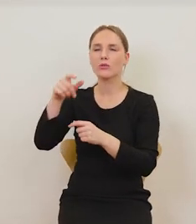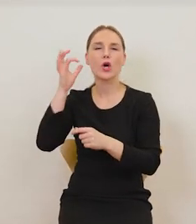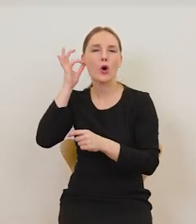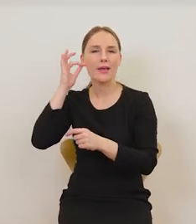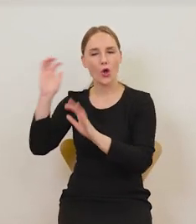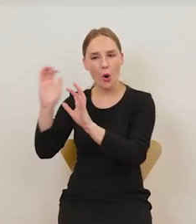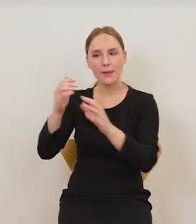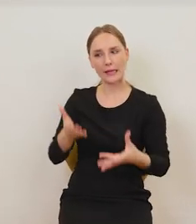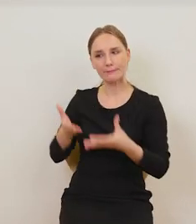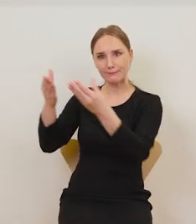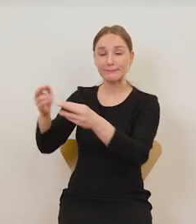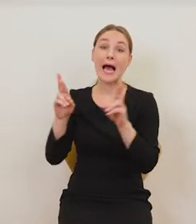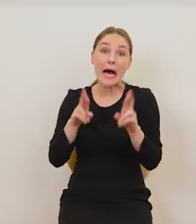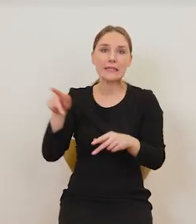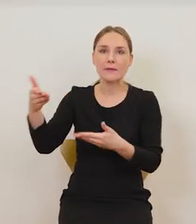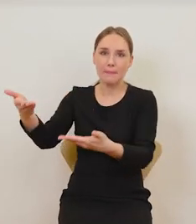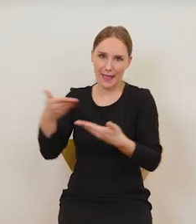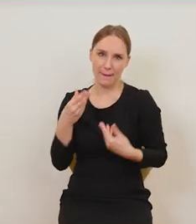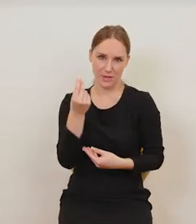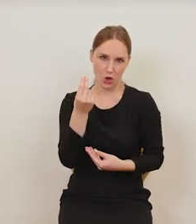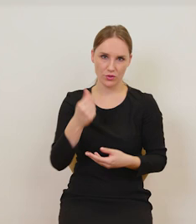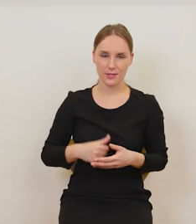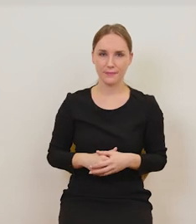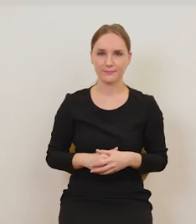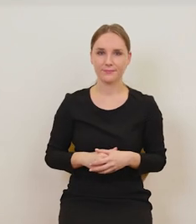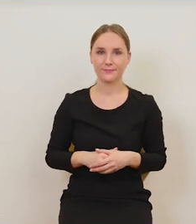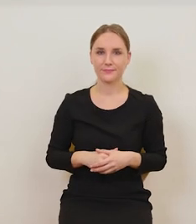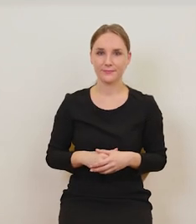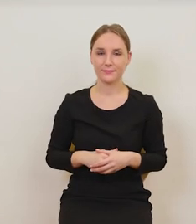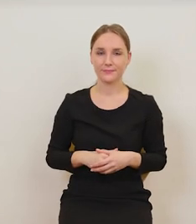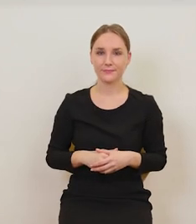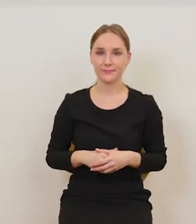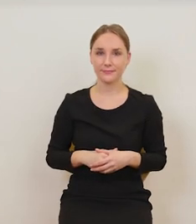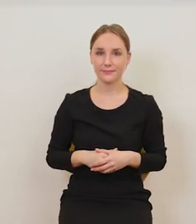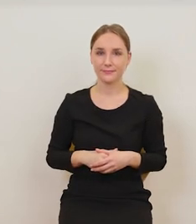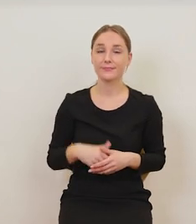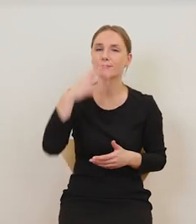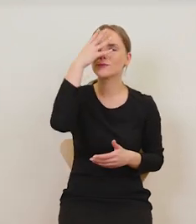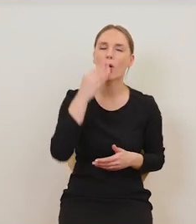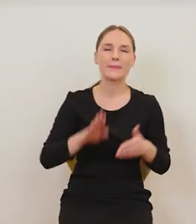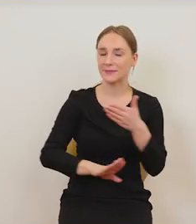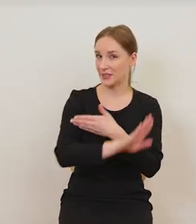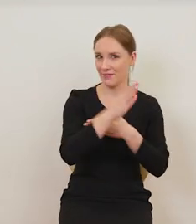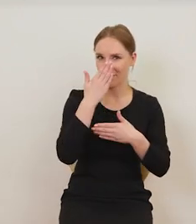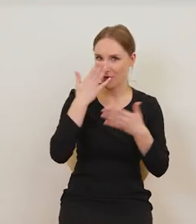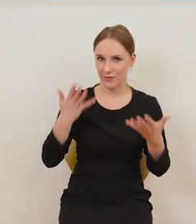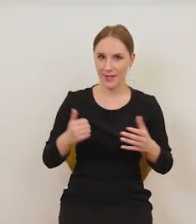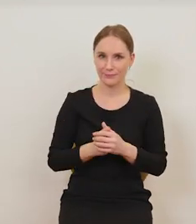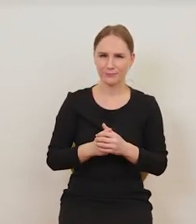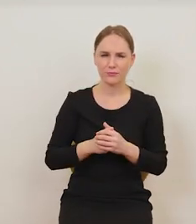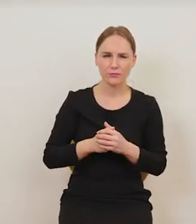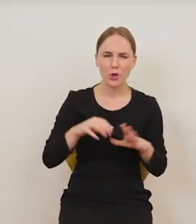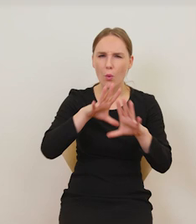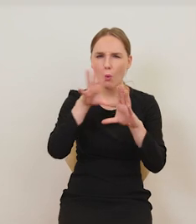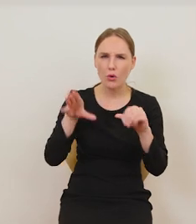w nadziei na uzyskanie jakichś pieniędzy. I ten obraz przedstawia, no, raz, dwa,